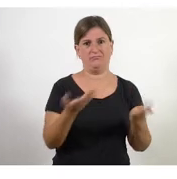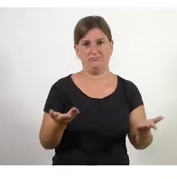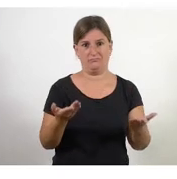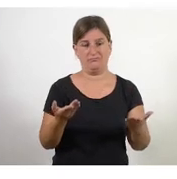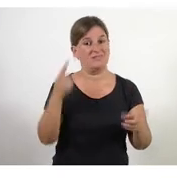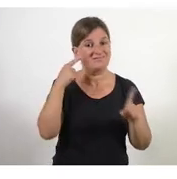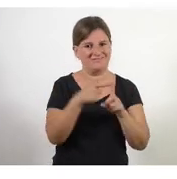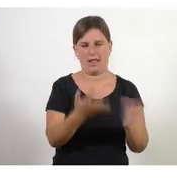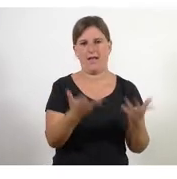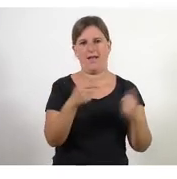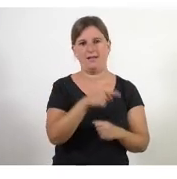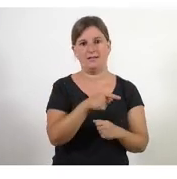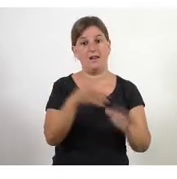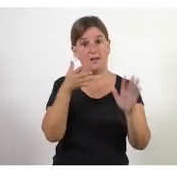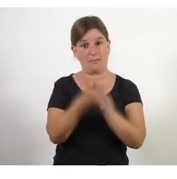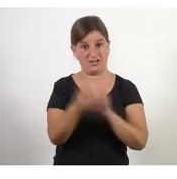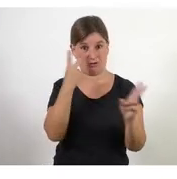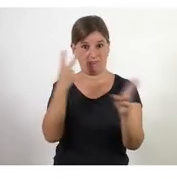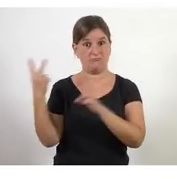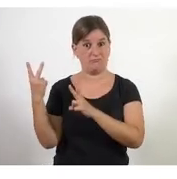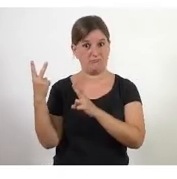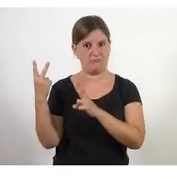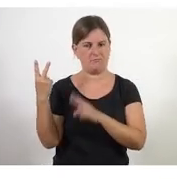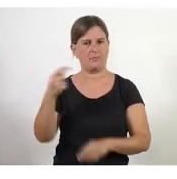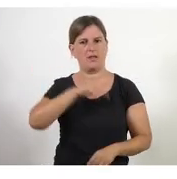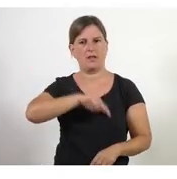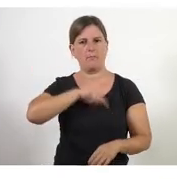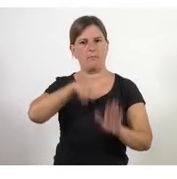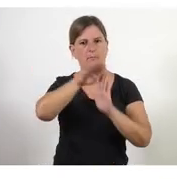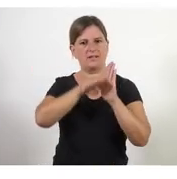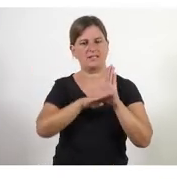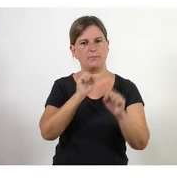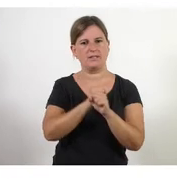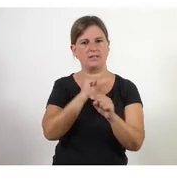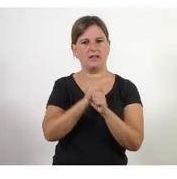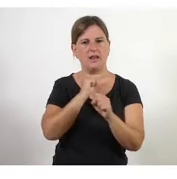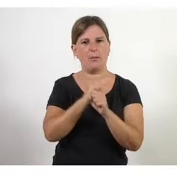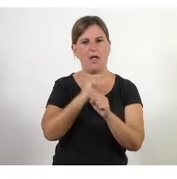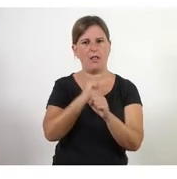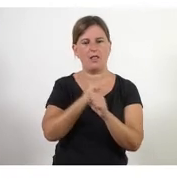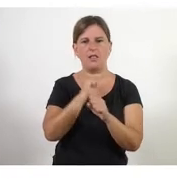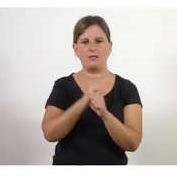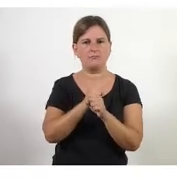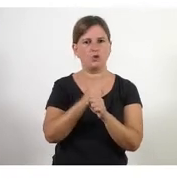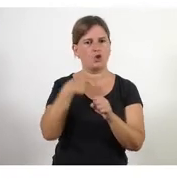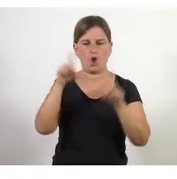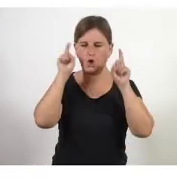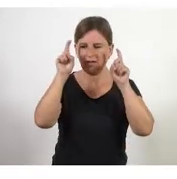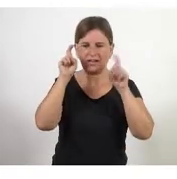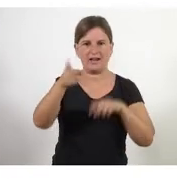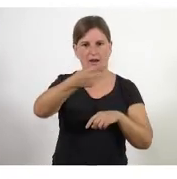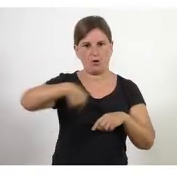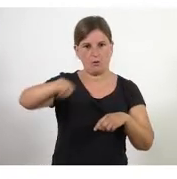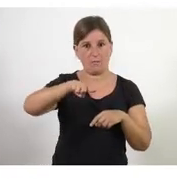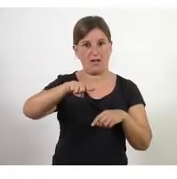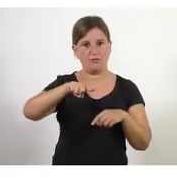i d'aquest manifest van treure uns principis de treball que són principis que ja et recomano ara si tens paper